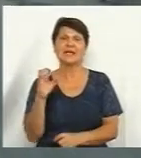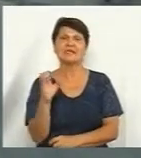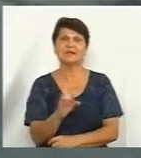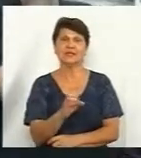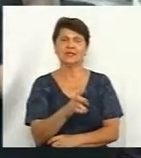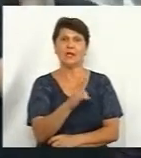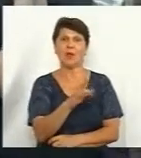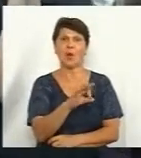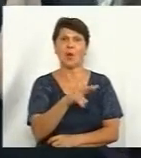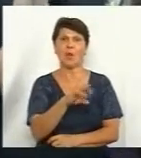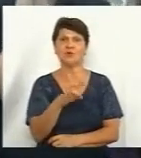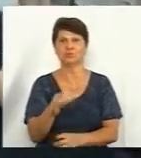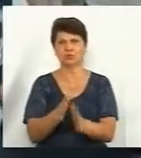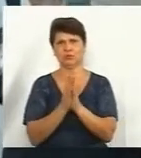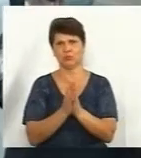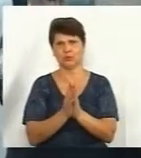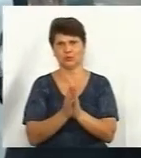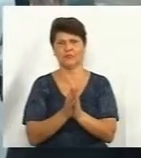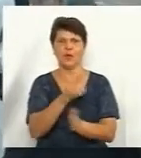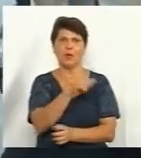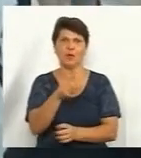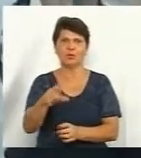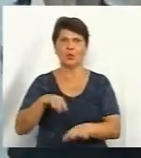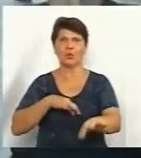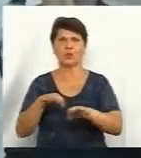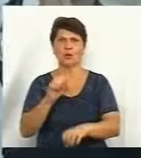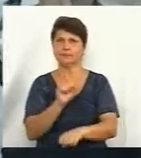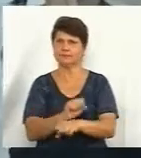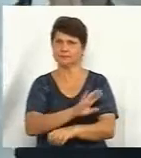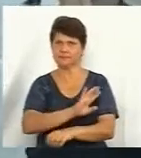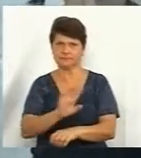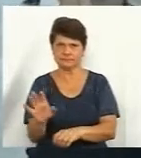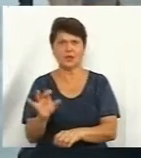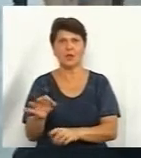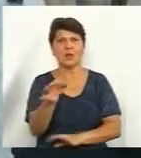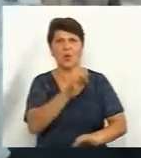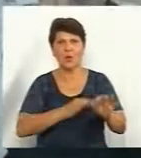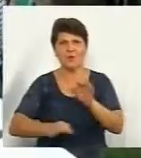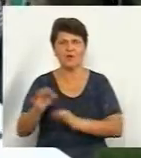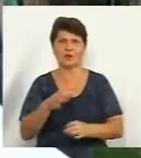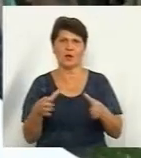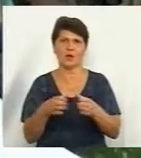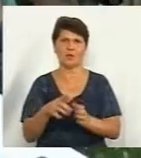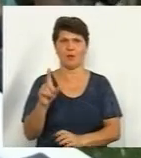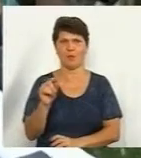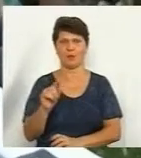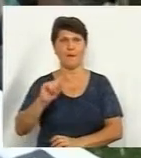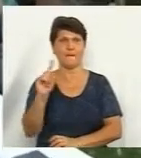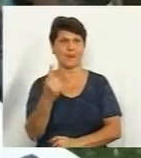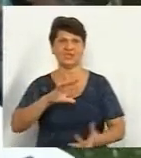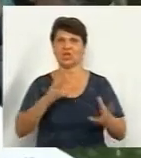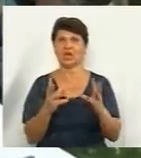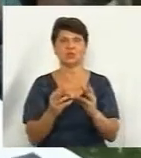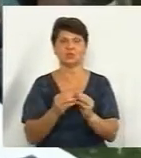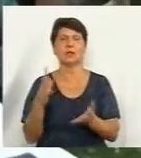протестувальників не перекривати дорогу і запросив ініціативну групу, обговорити питання у понеділок. Перший результат, за його словами,